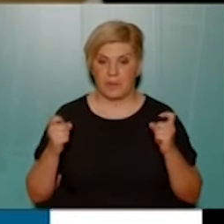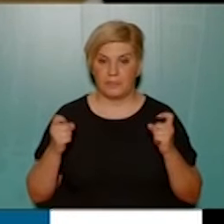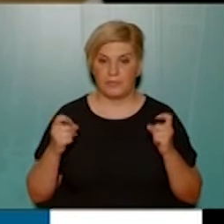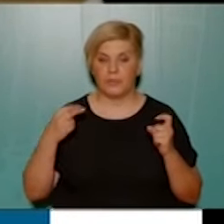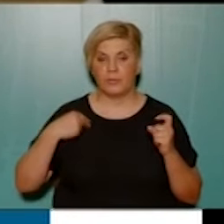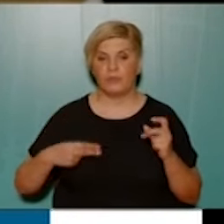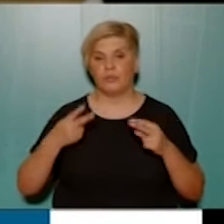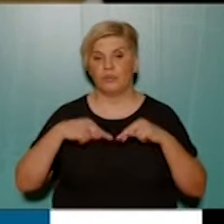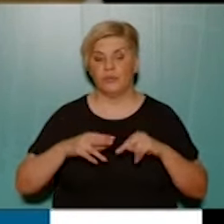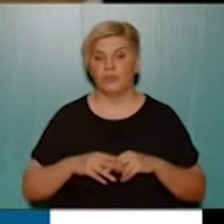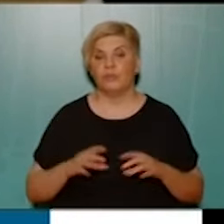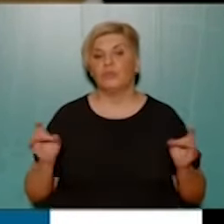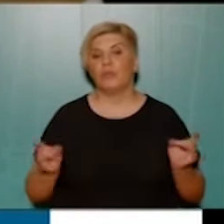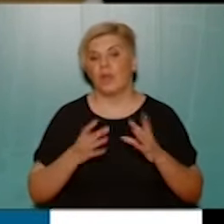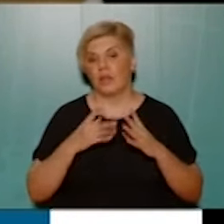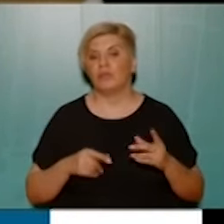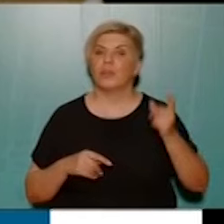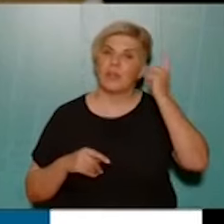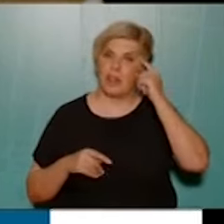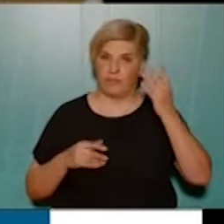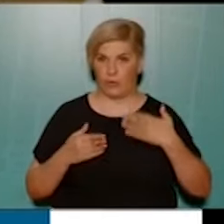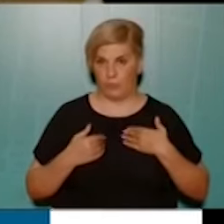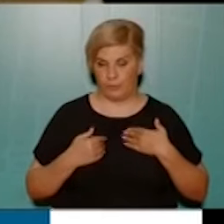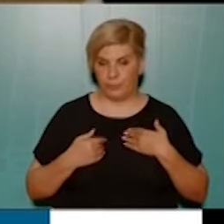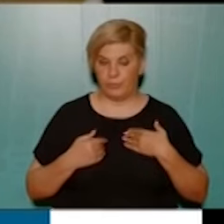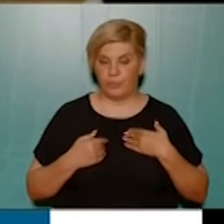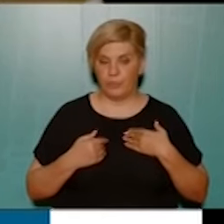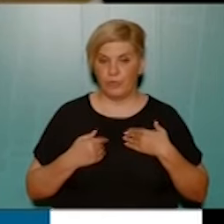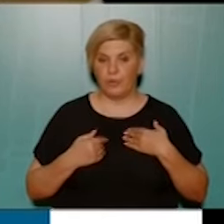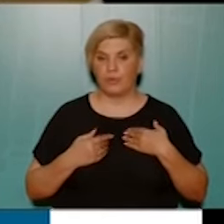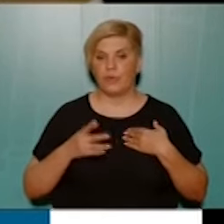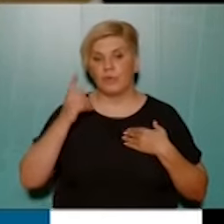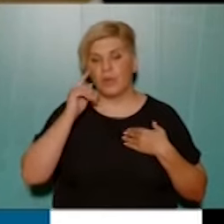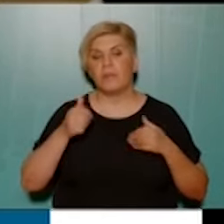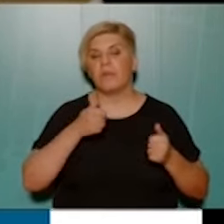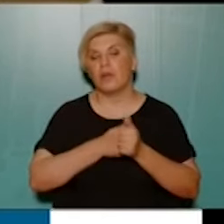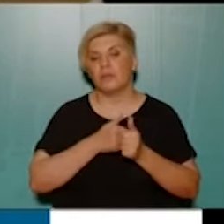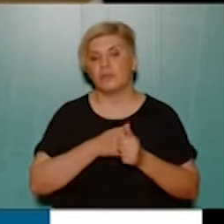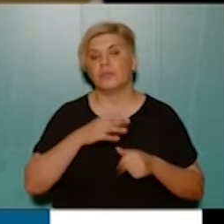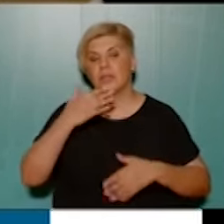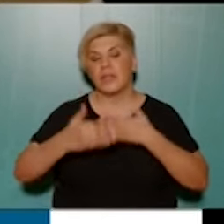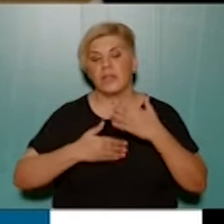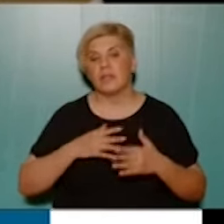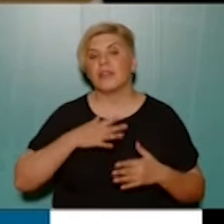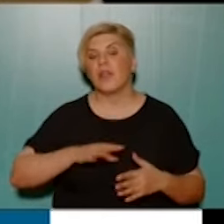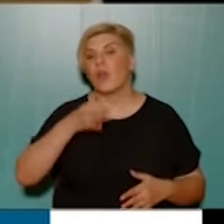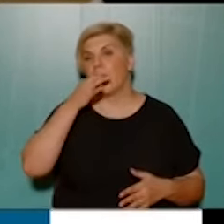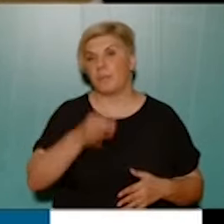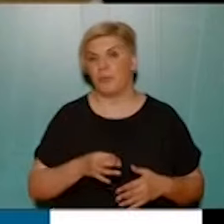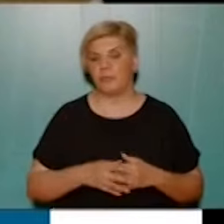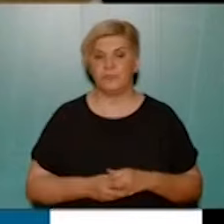Συμβούλιο, κύριε Δήμαρχε. Τουλάχιστον εγώ αυτό αντιλαμβάνομαι. Νομίζω ότι τα παρακολουθώ σωστά τα Δημοτικά Συμβούλια και τις εξελίξεις. Τι θέλω να πω.